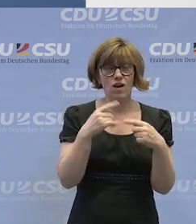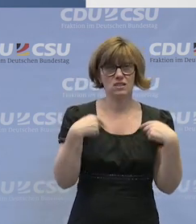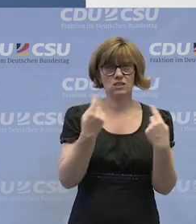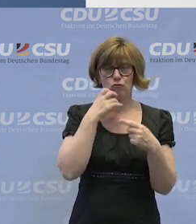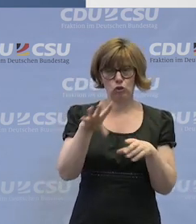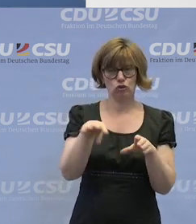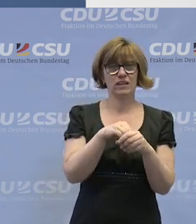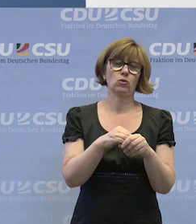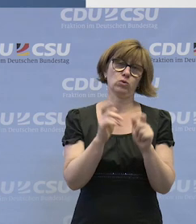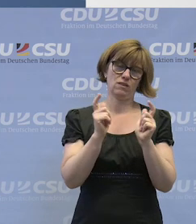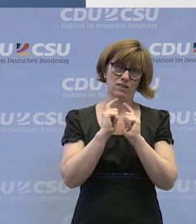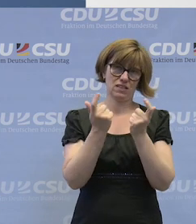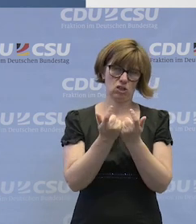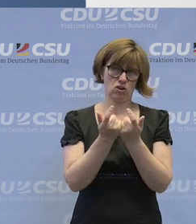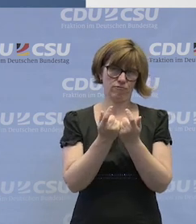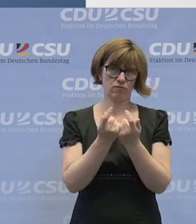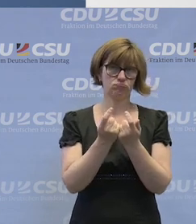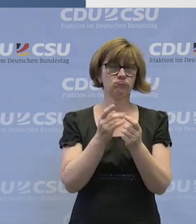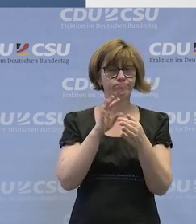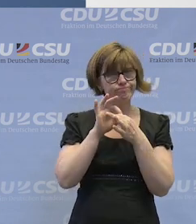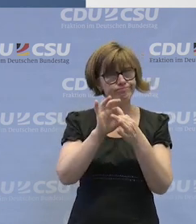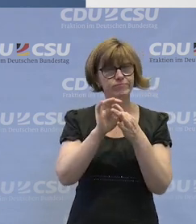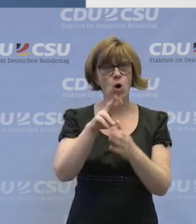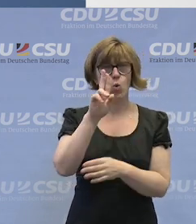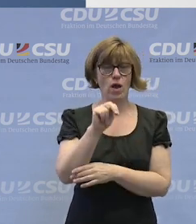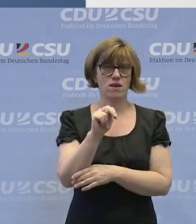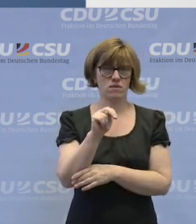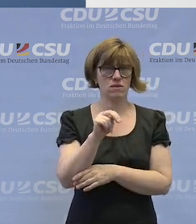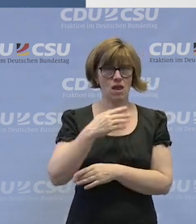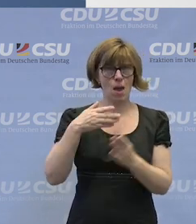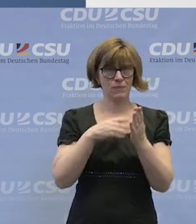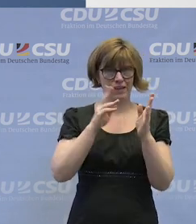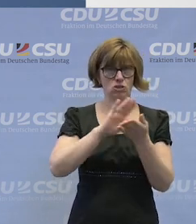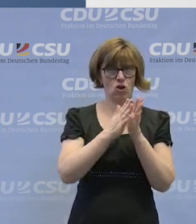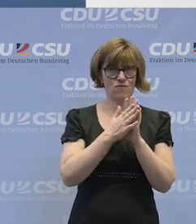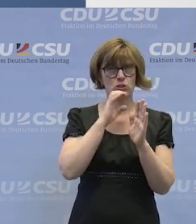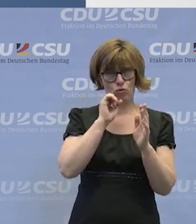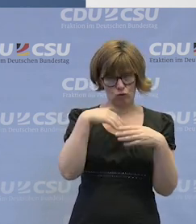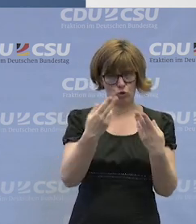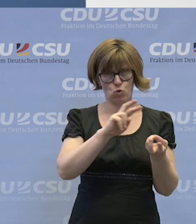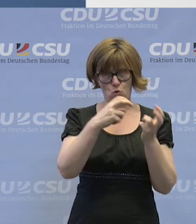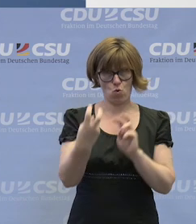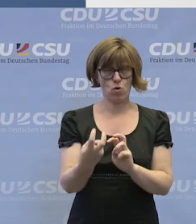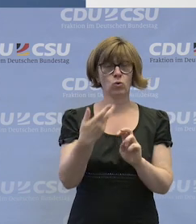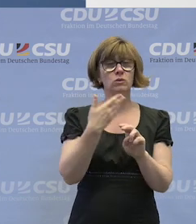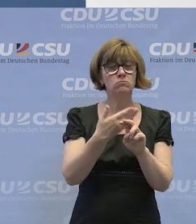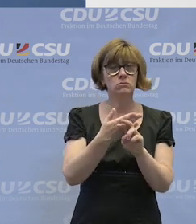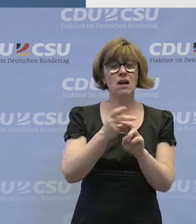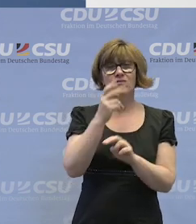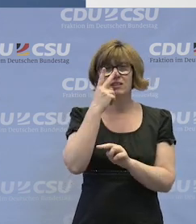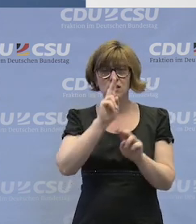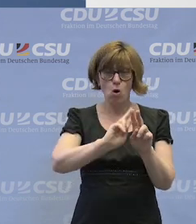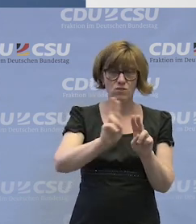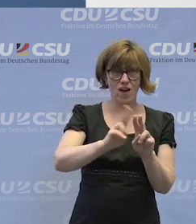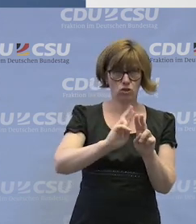inklusive Gesellschaft im Sinne der UN-Behindertenrechtskonvention zu verwirklichen. Und welchen Beitrag die